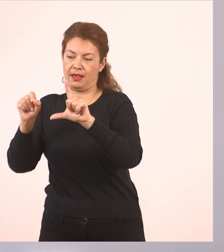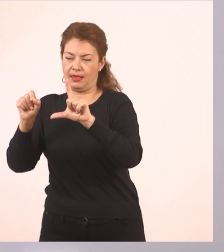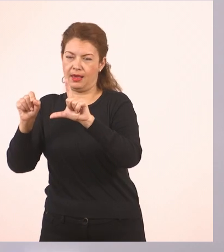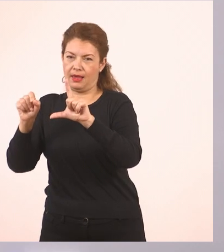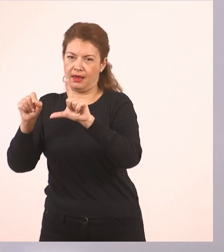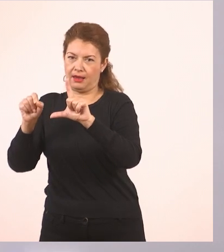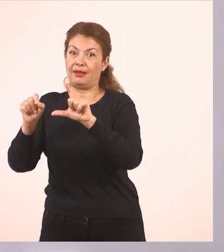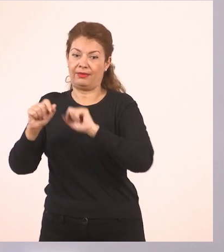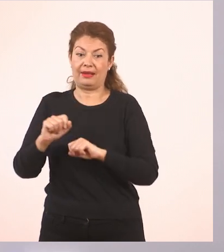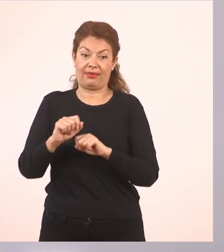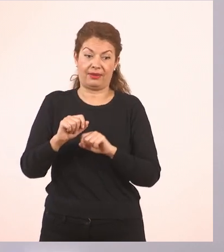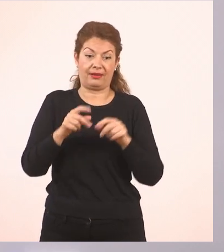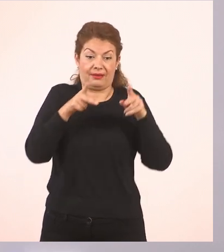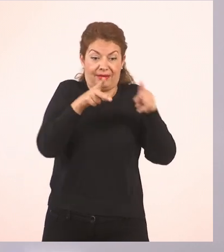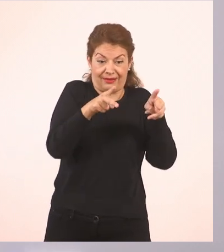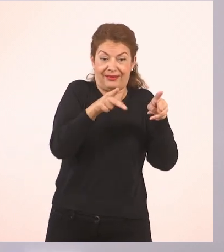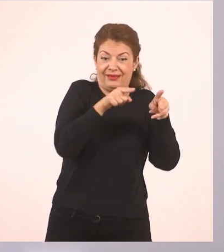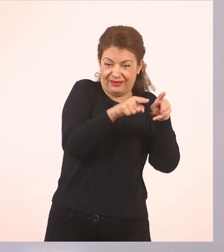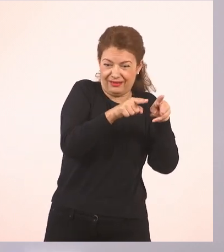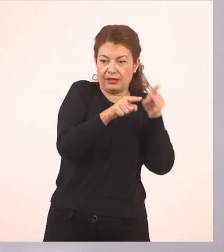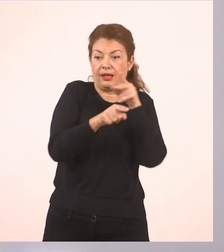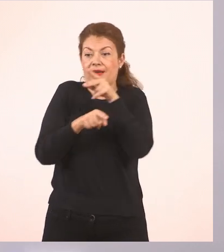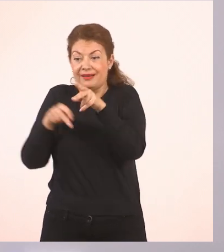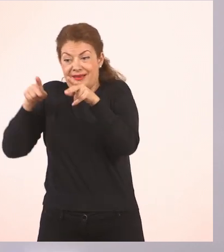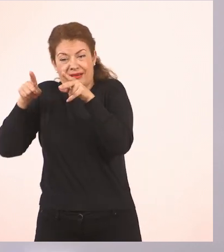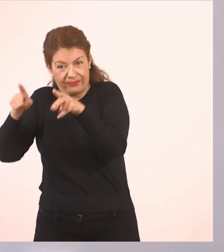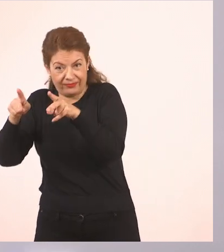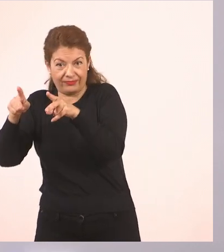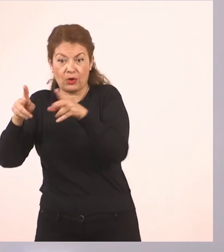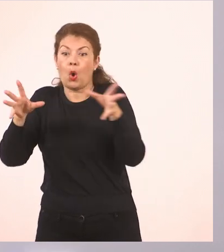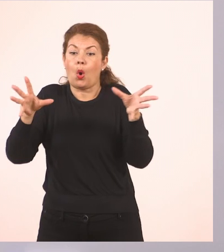9. 9. Και πάμε να σχηματίσουμε το 9.